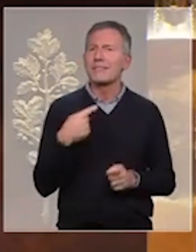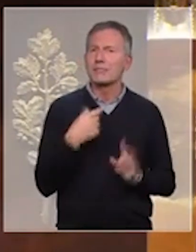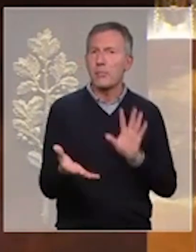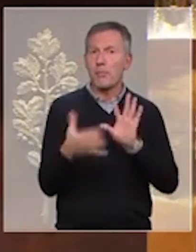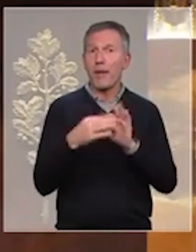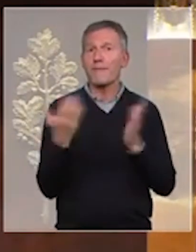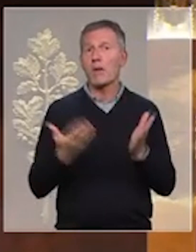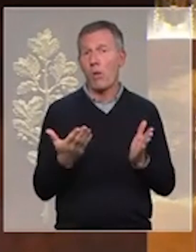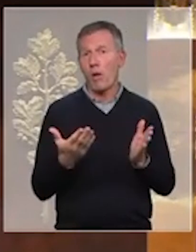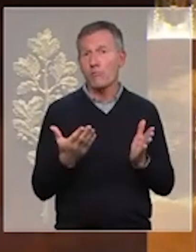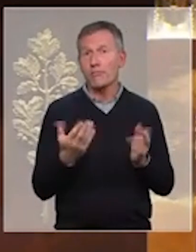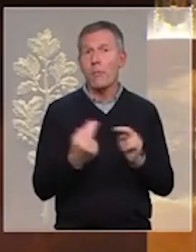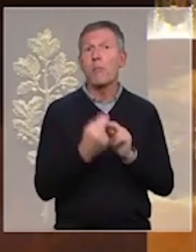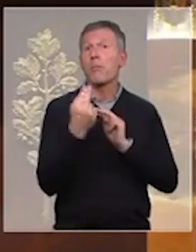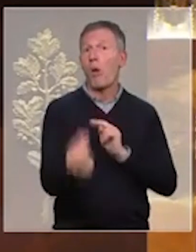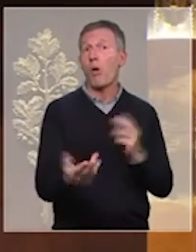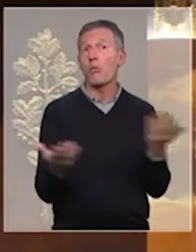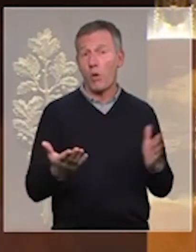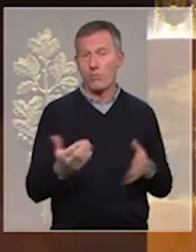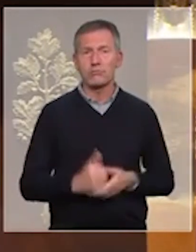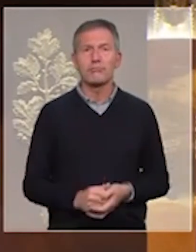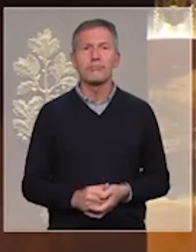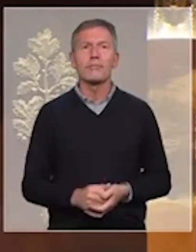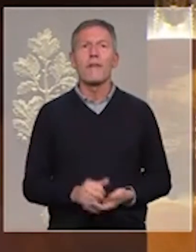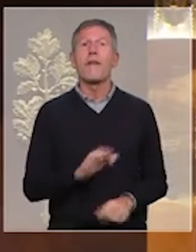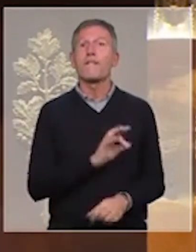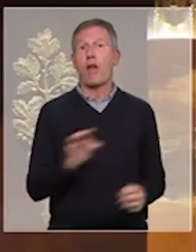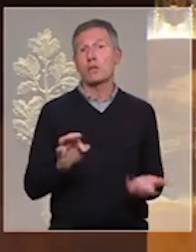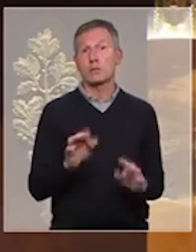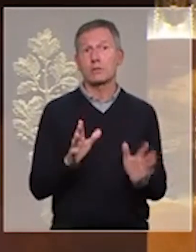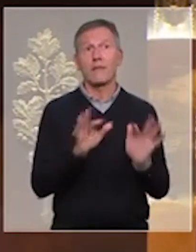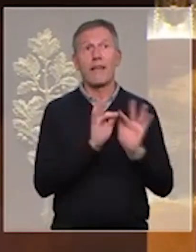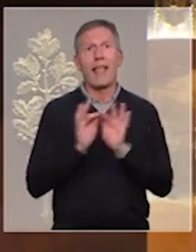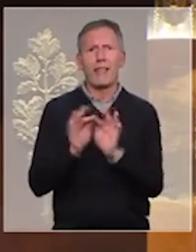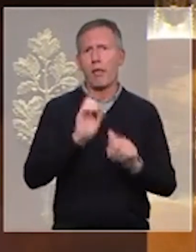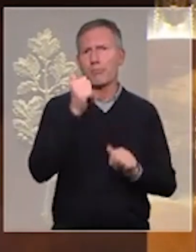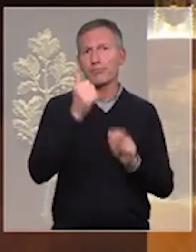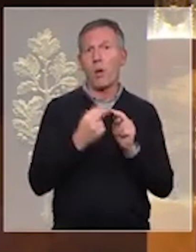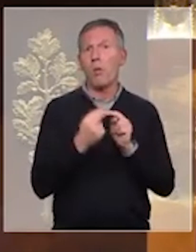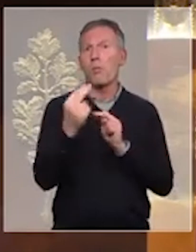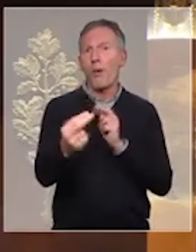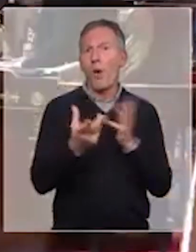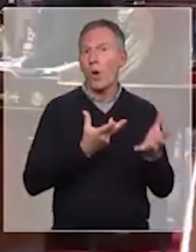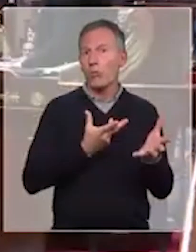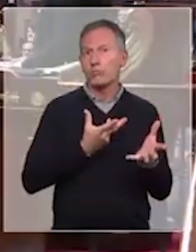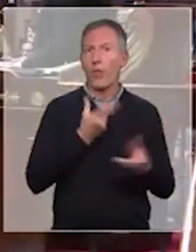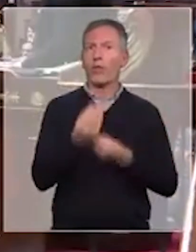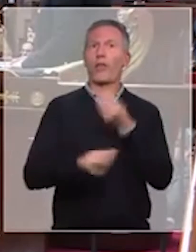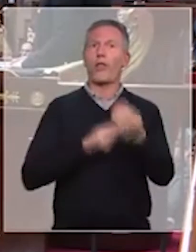sont les ponts, les ponts que la France fraternelle a transmis à la région de Chernihiv